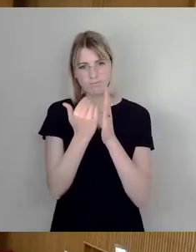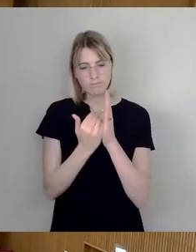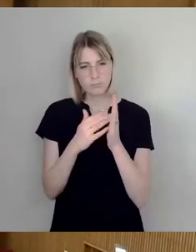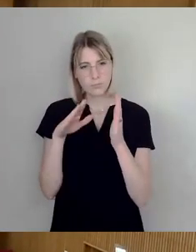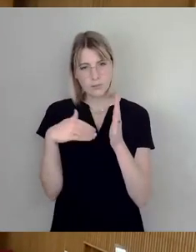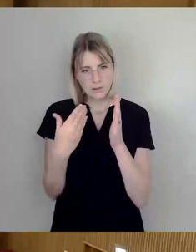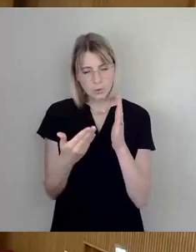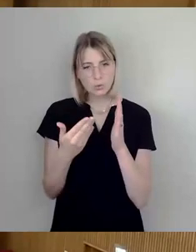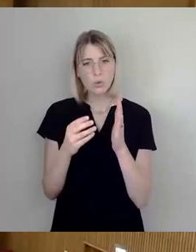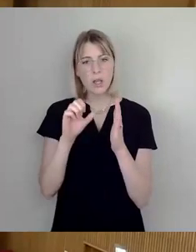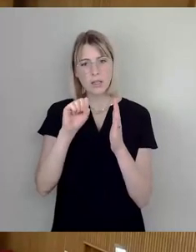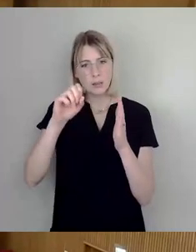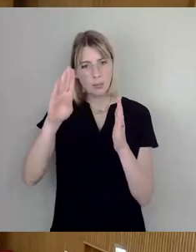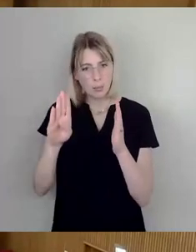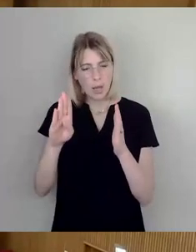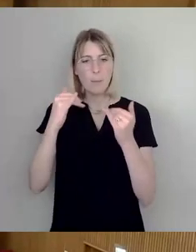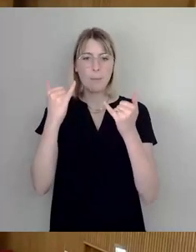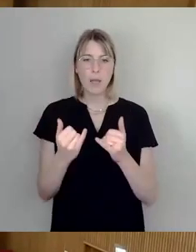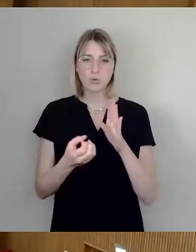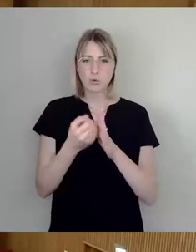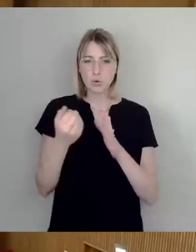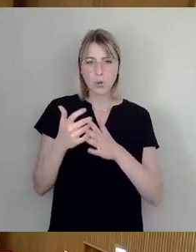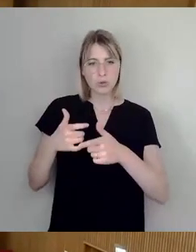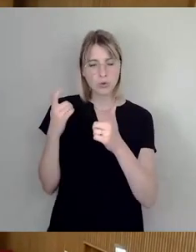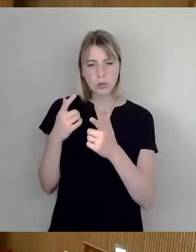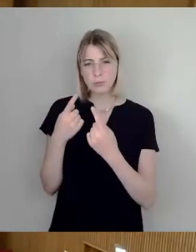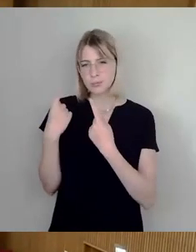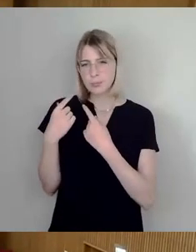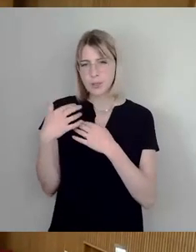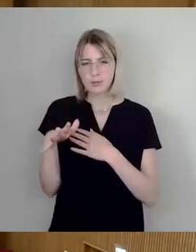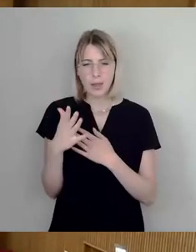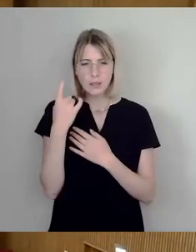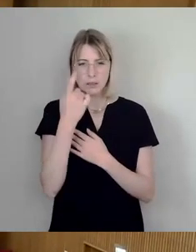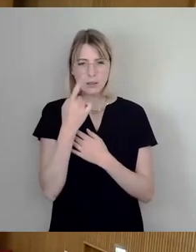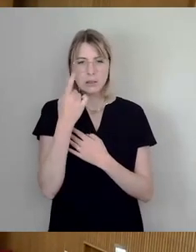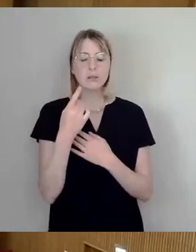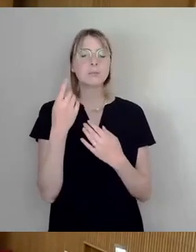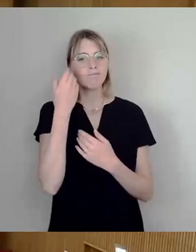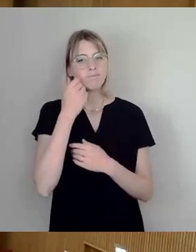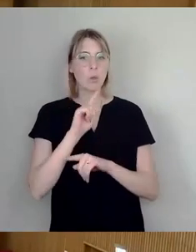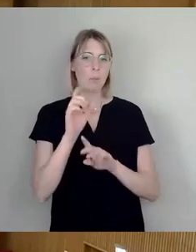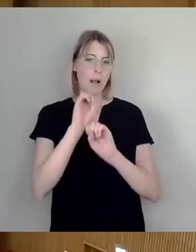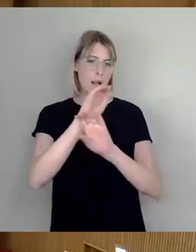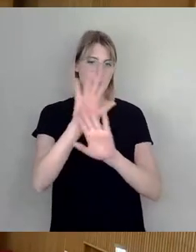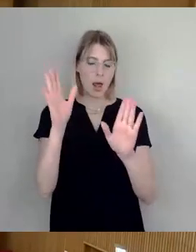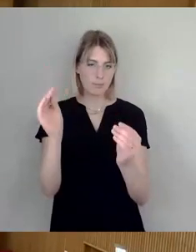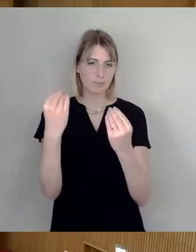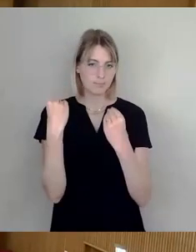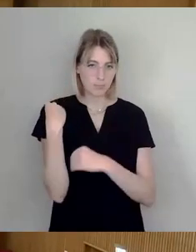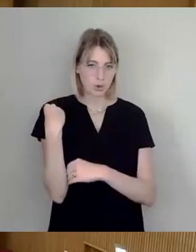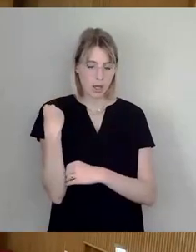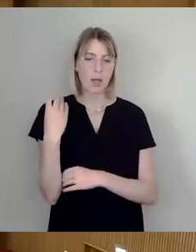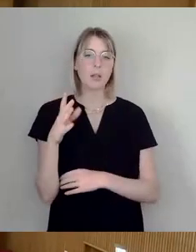und jetzt wurde die ganze Zeit vom Kulturausschuss gesprochen, also das wäre dann noch mal zu klären. Ansonsten habe ich keinen Redebedarf. Danke.